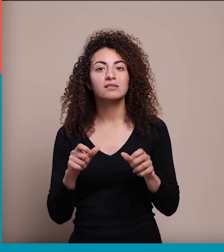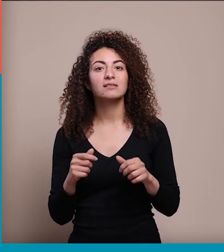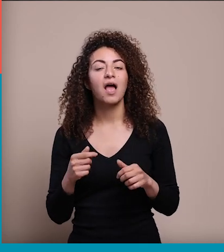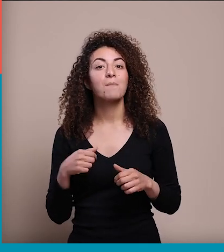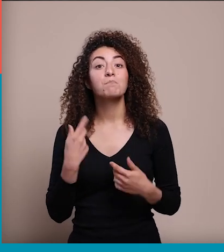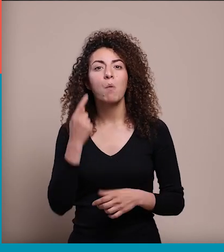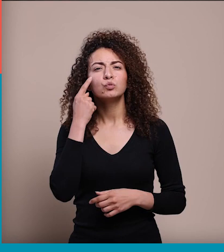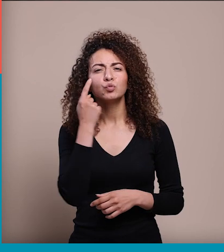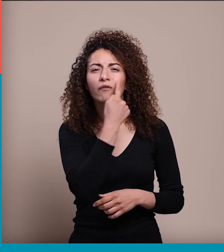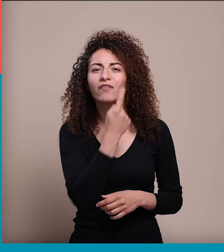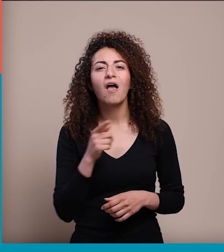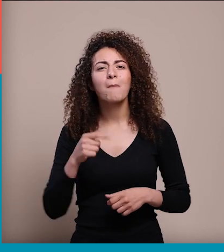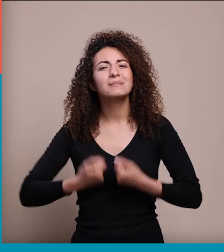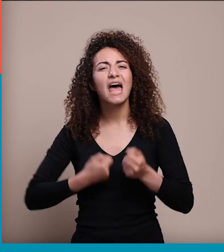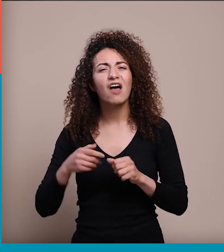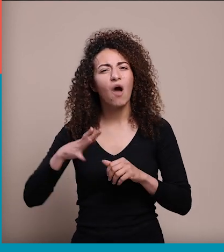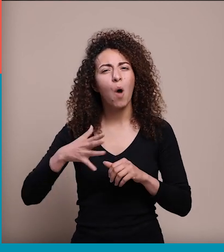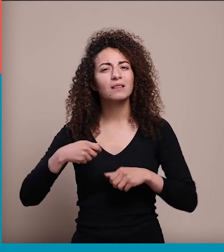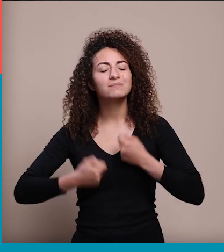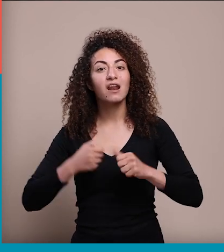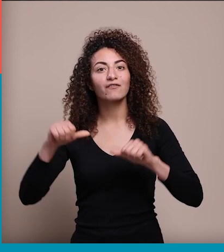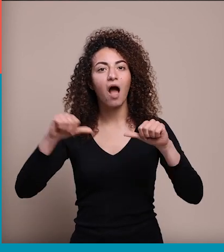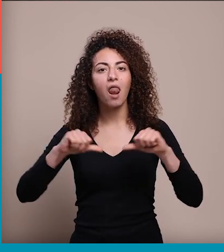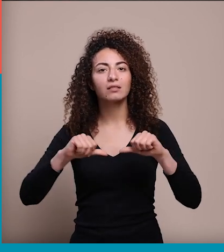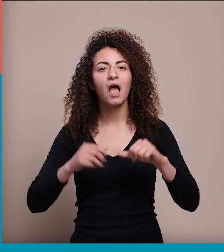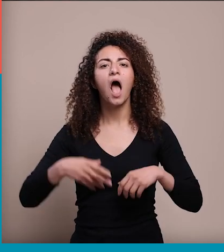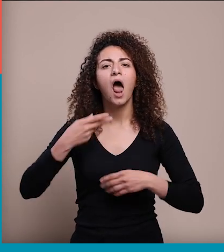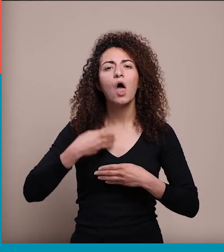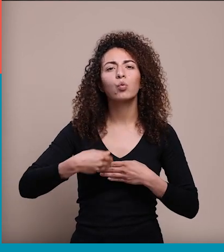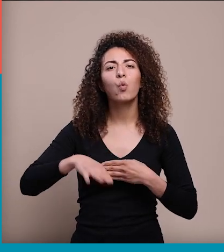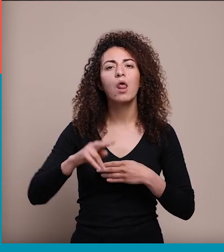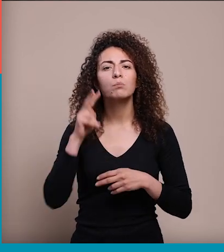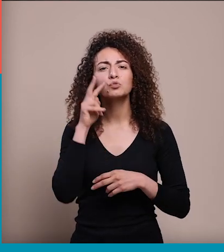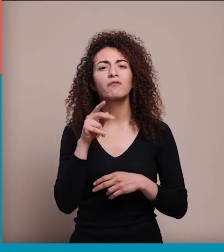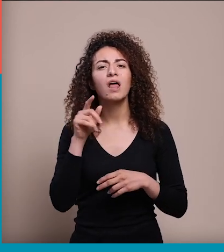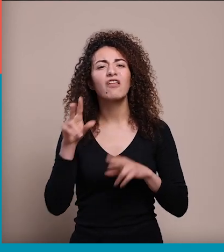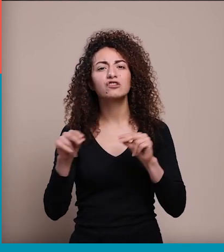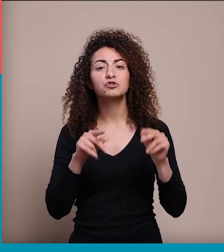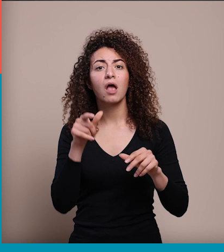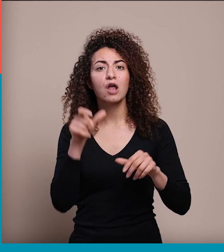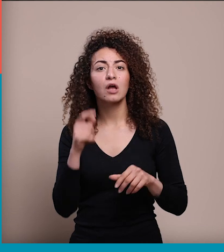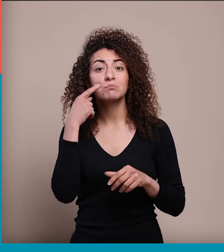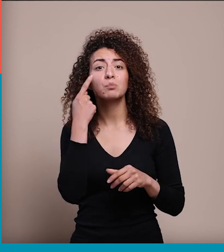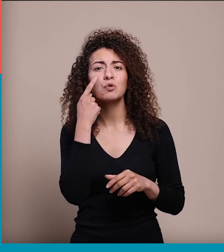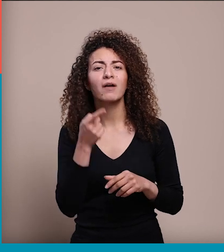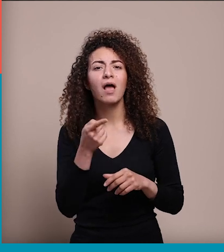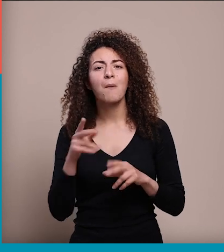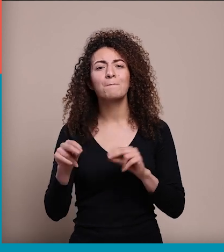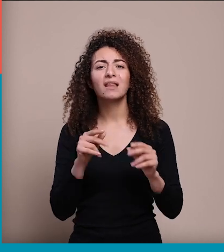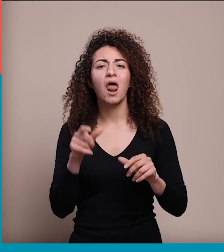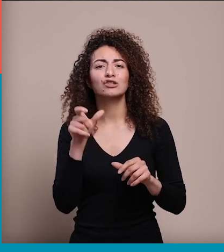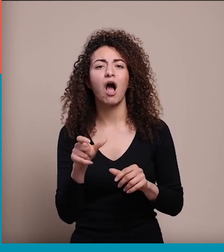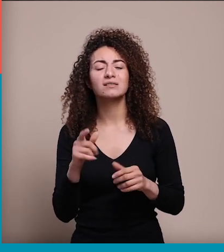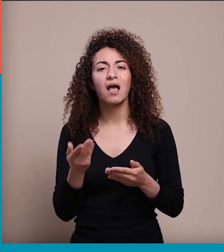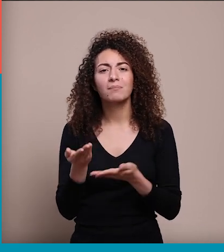الأبروتش طبع الشخص الكفيف غلط ودايما بدنا نظهره بصورة هيدا الإنسان اللي هيك قاعد عم